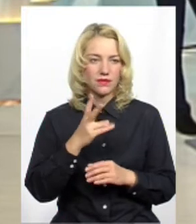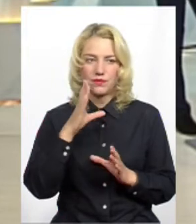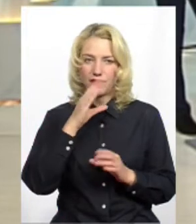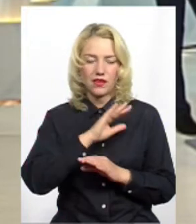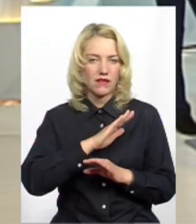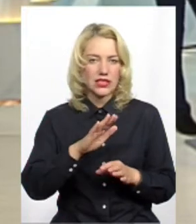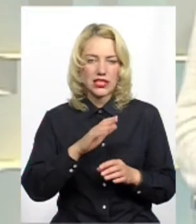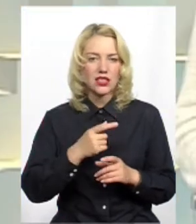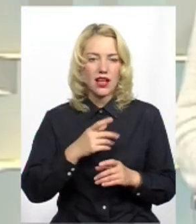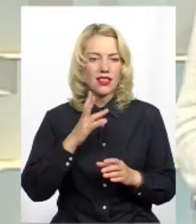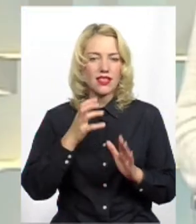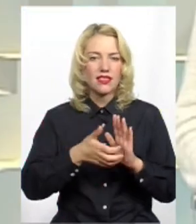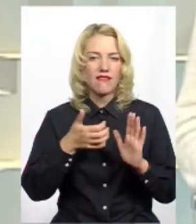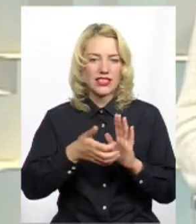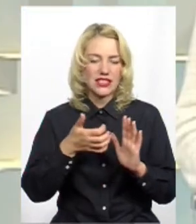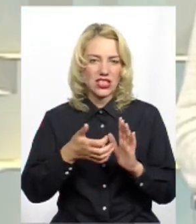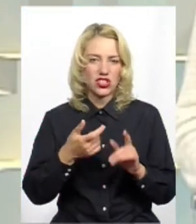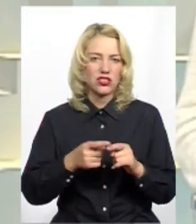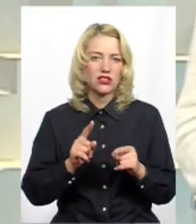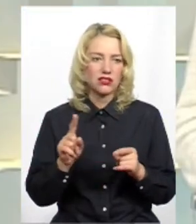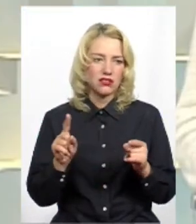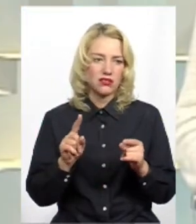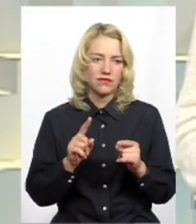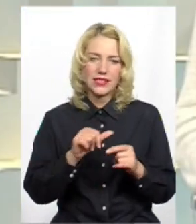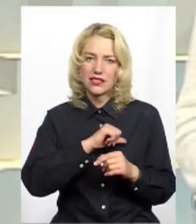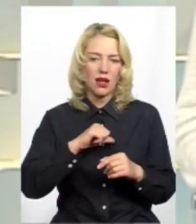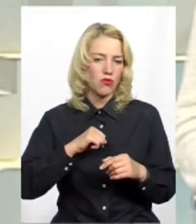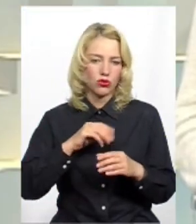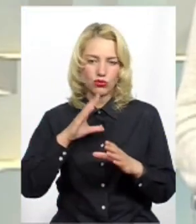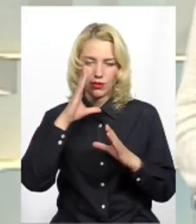не вистачить для того, щоб підняти? Не вистачить, не вистачить. З самотужки області не потягнеться.